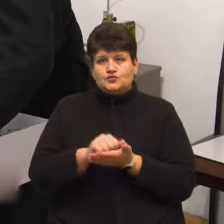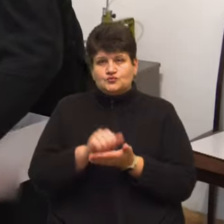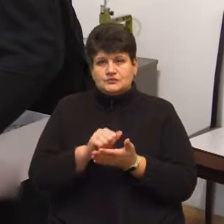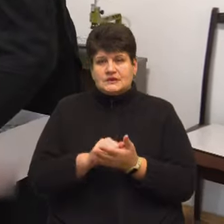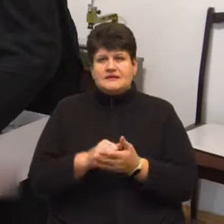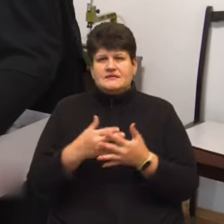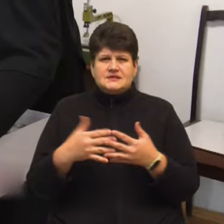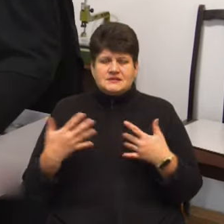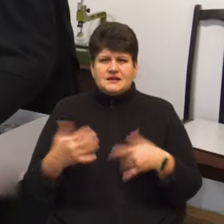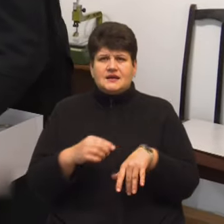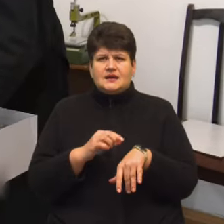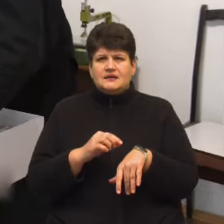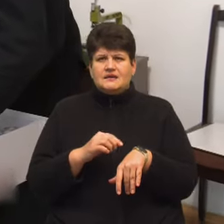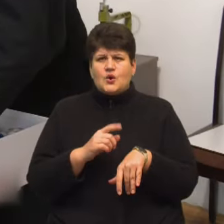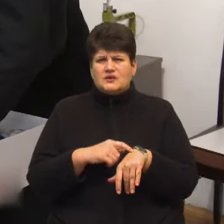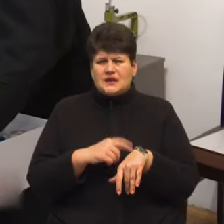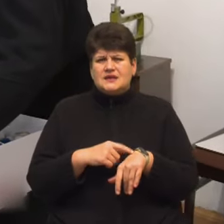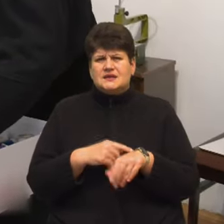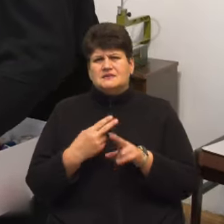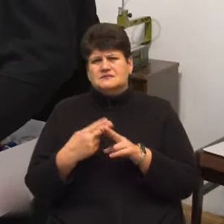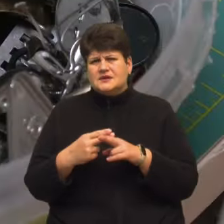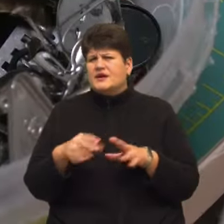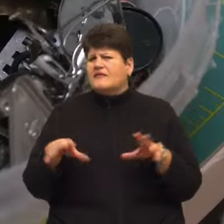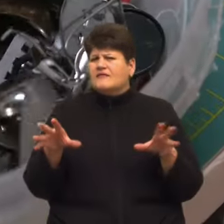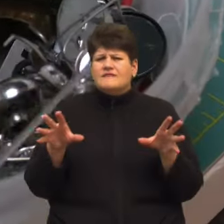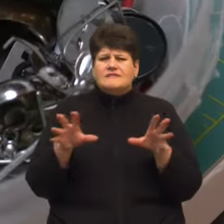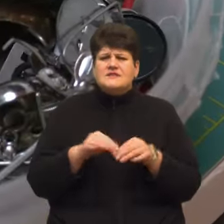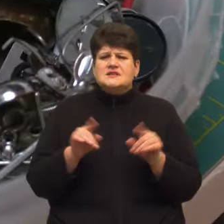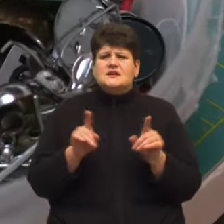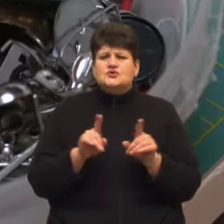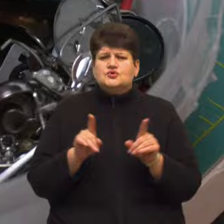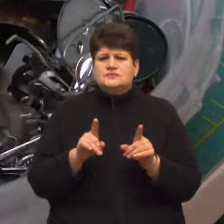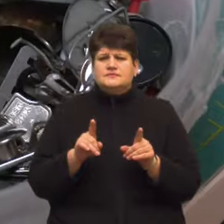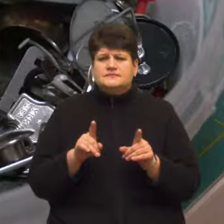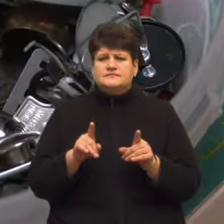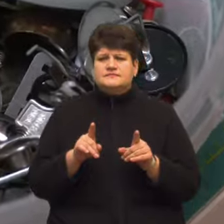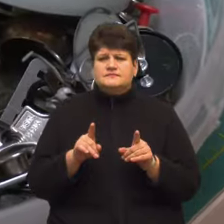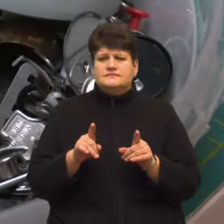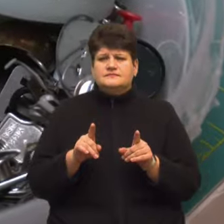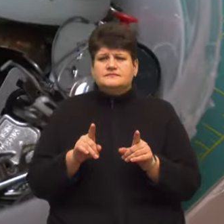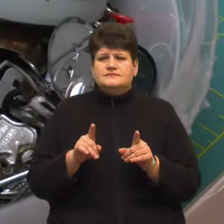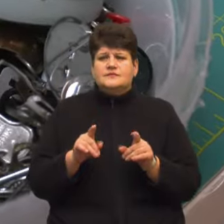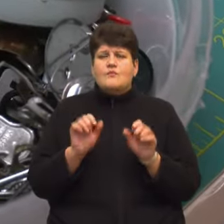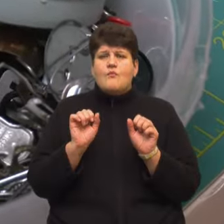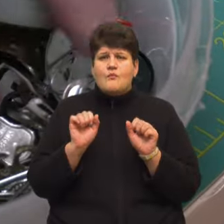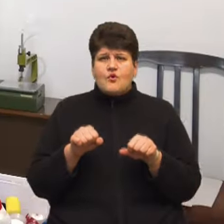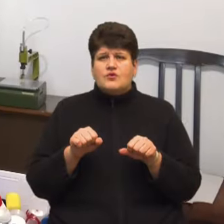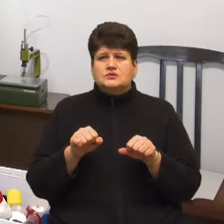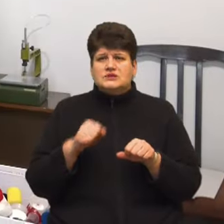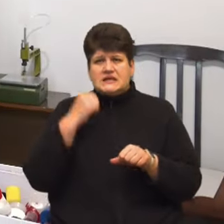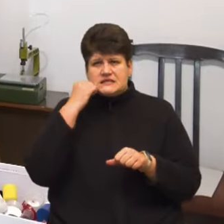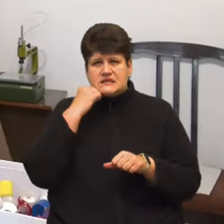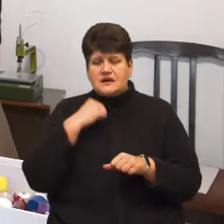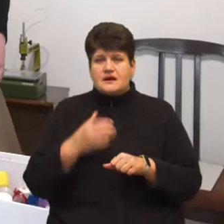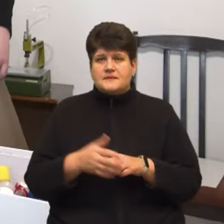годинники. Тобто, все, що можна, старе.